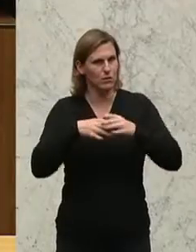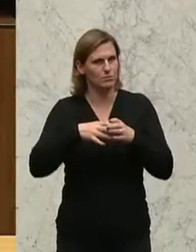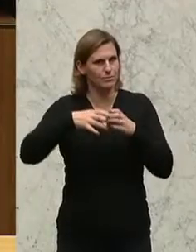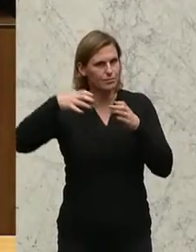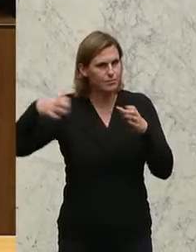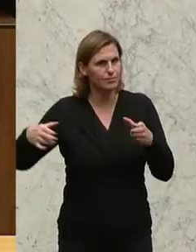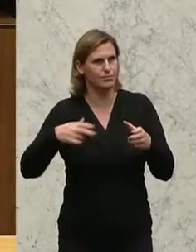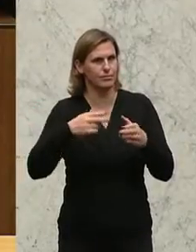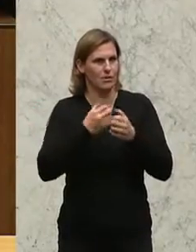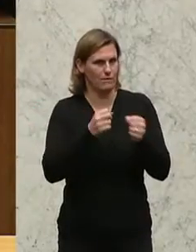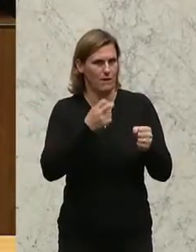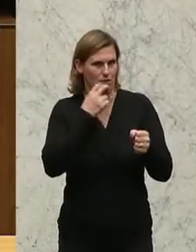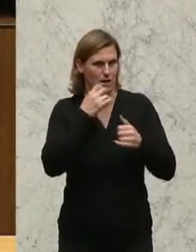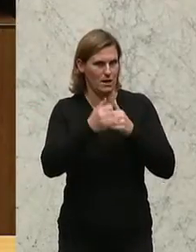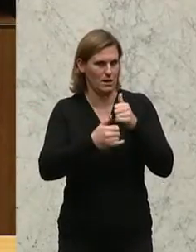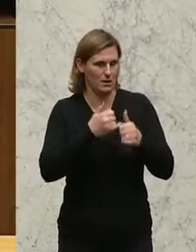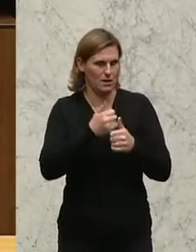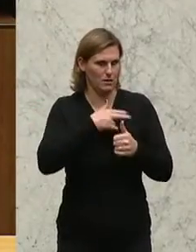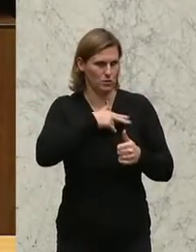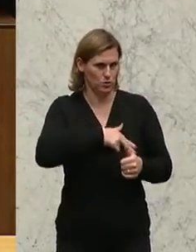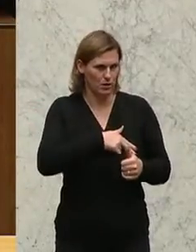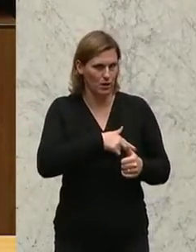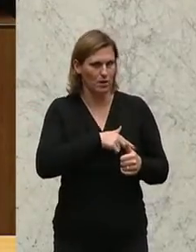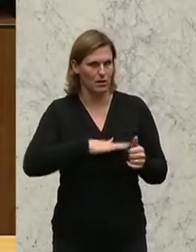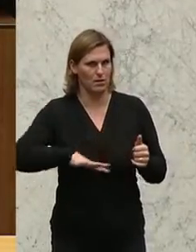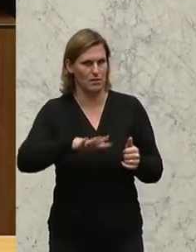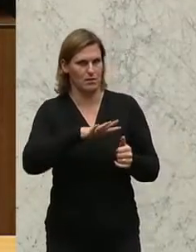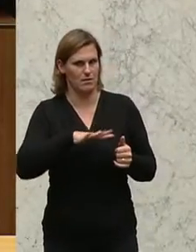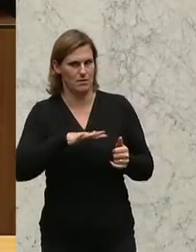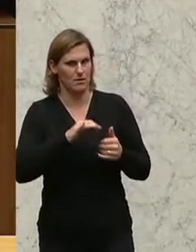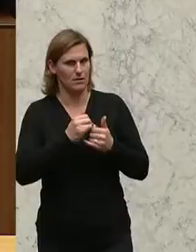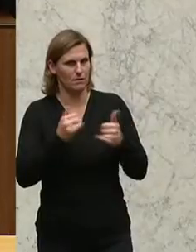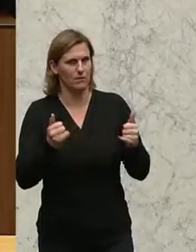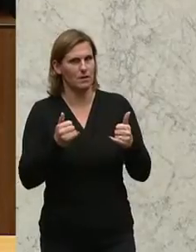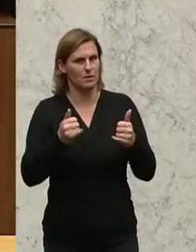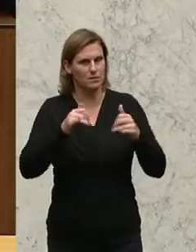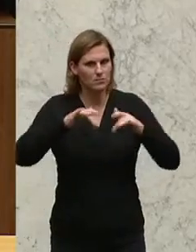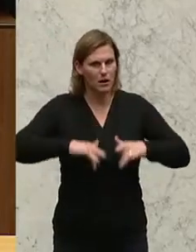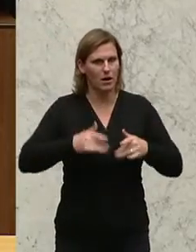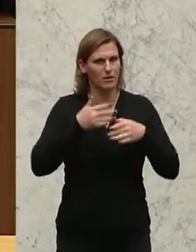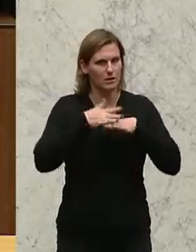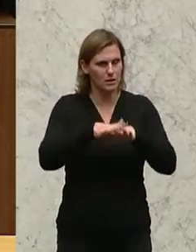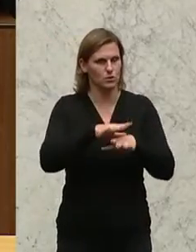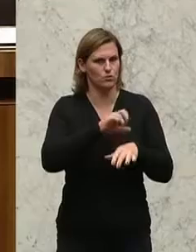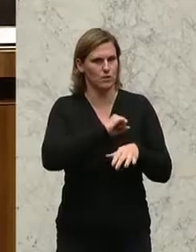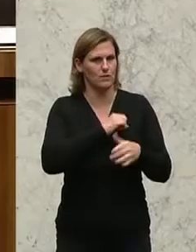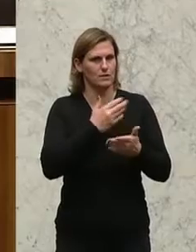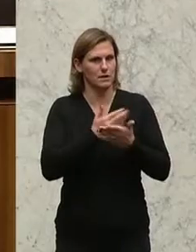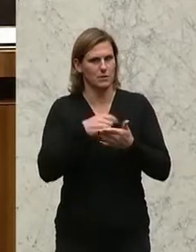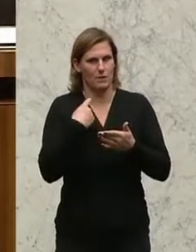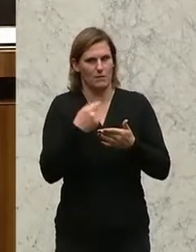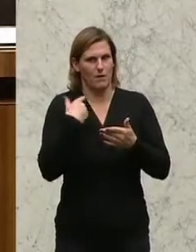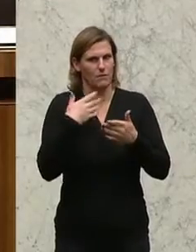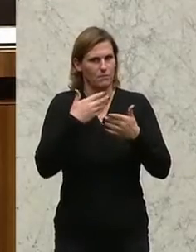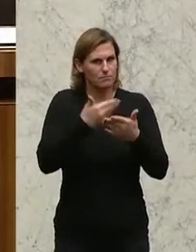beschlossen haben und es jetzt einfach noch sehr, sehr wenige gibt, die in diesem Freiwilligen Sozialen Jahr Fuß gefasst haben. Und deswegen haben wir vorgeschlagen, dass wir einerseits